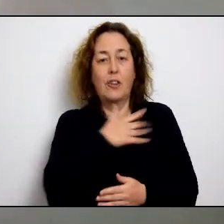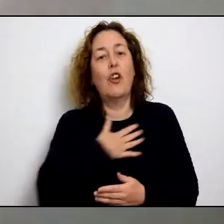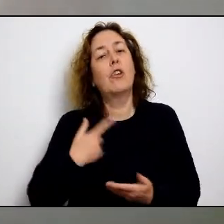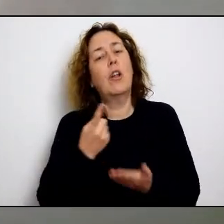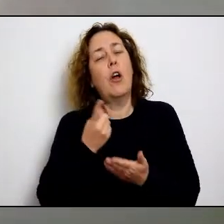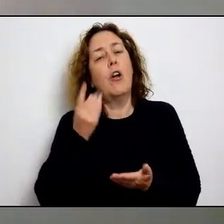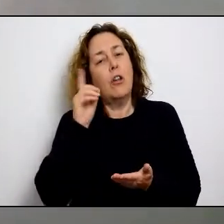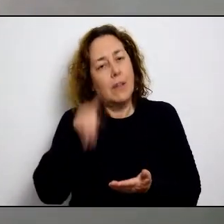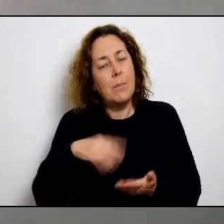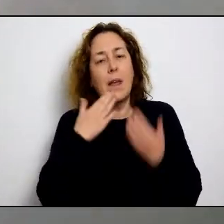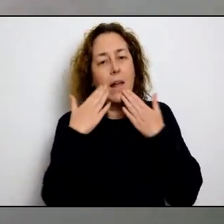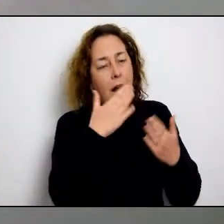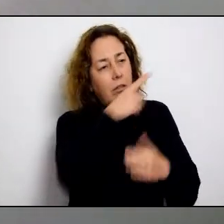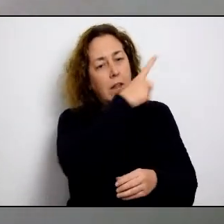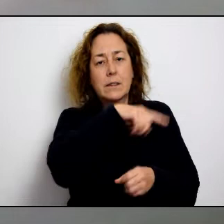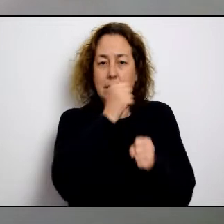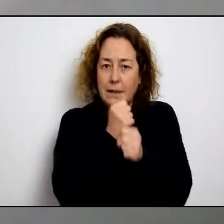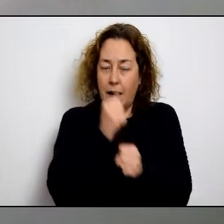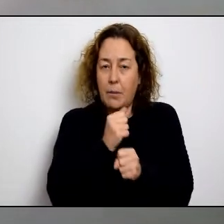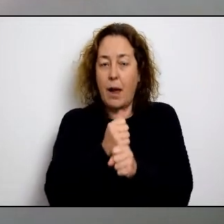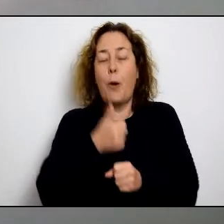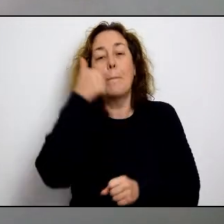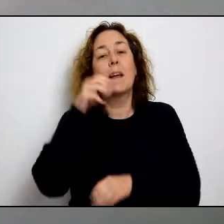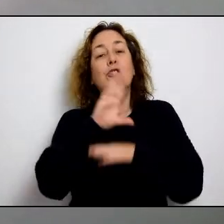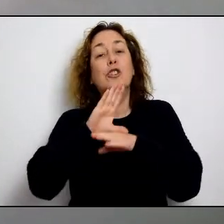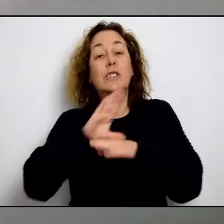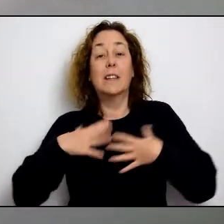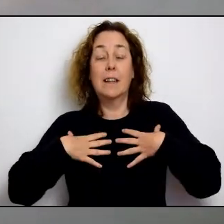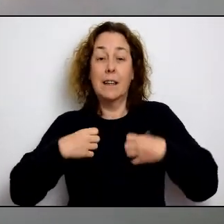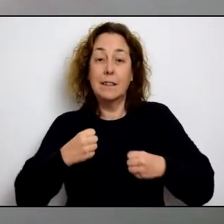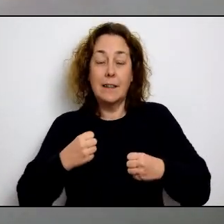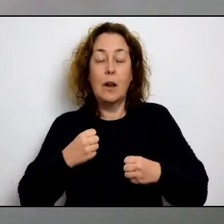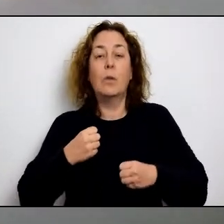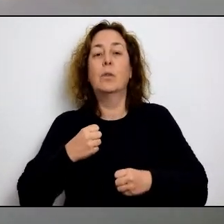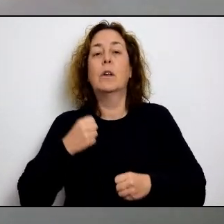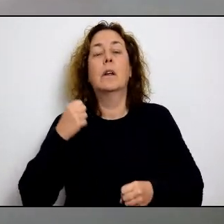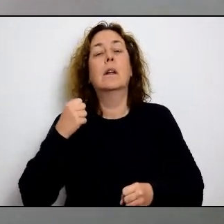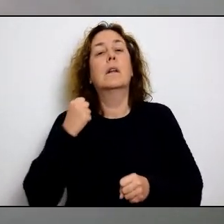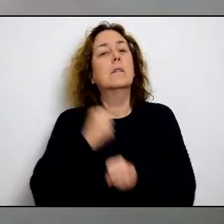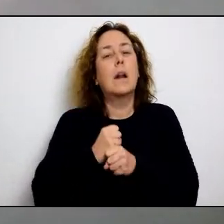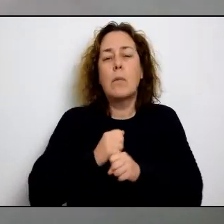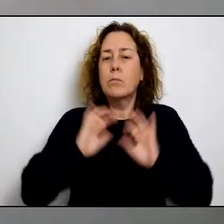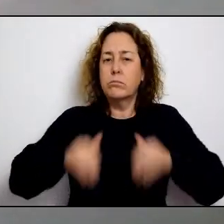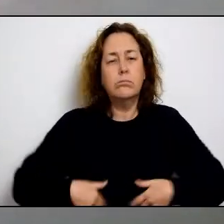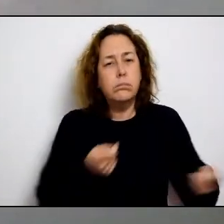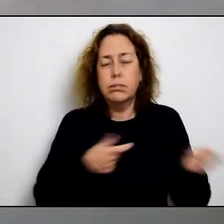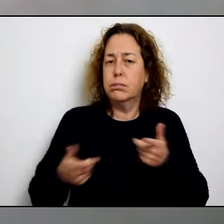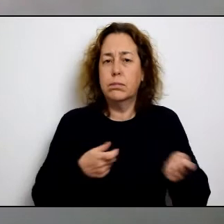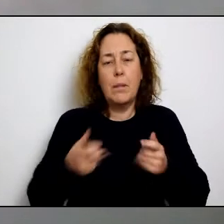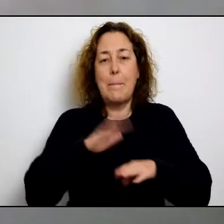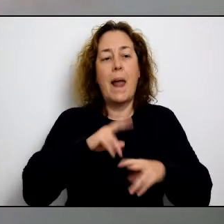feim, vaig a coordinació amb el govern balear, en què una vegada més vull donar les gràcies per la feina que estan fent,